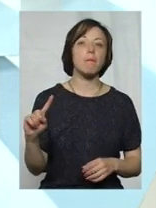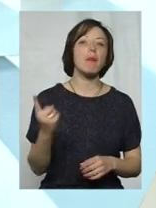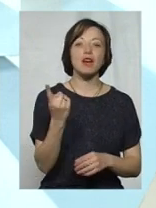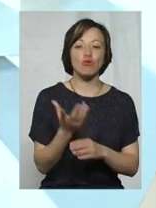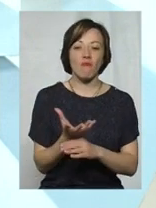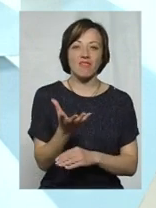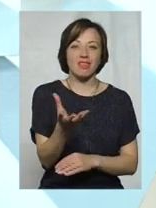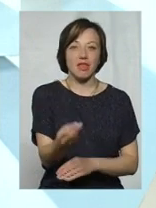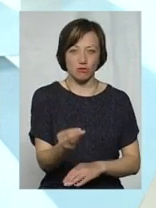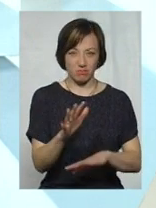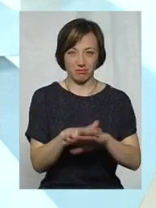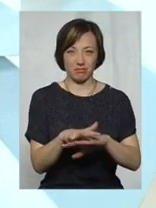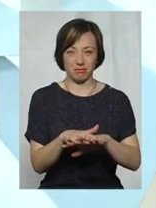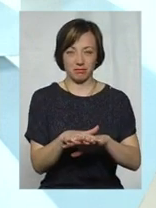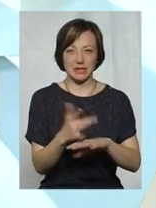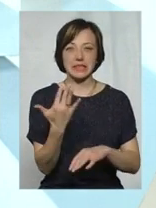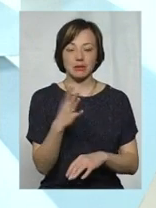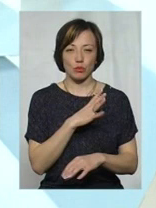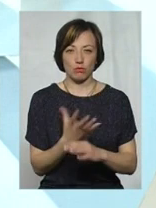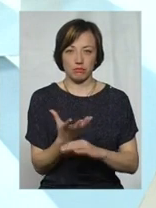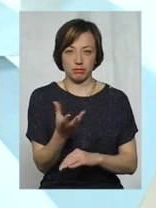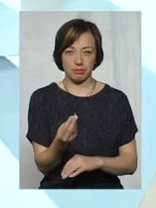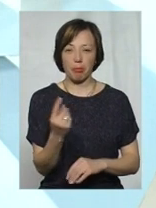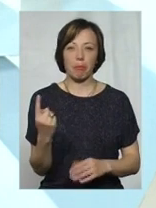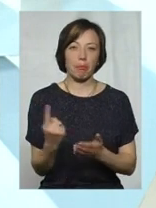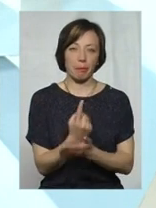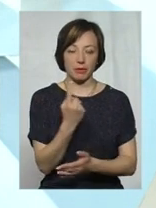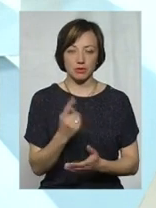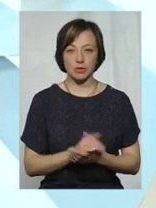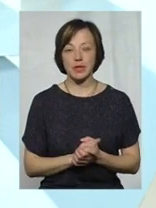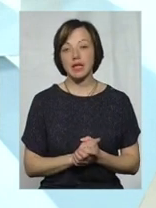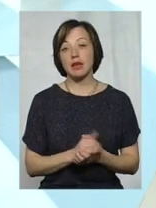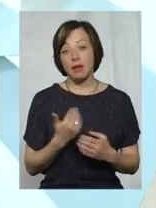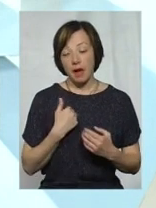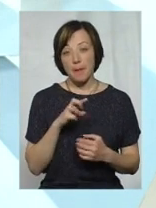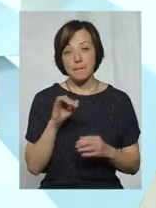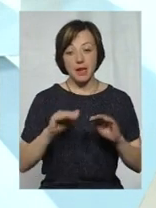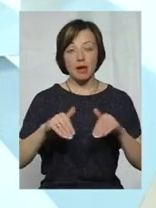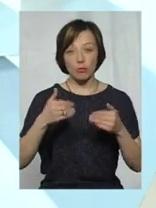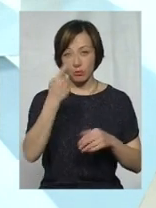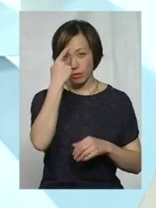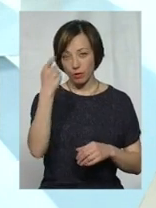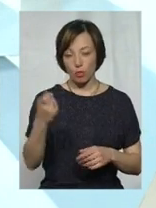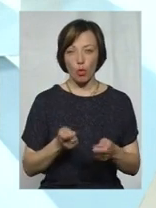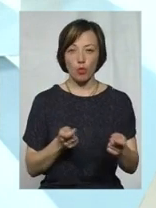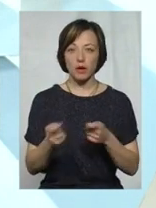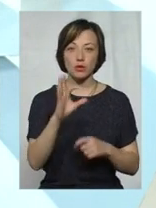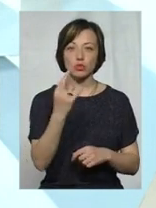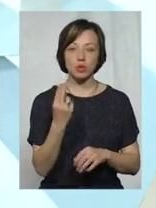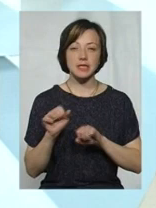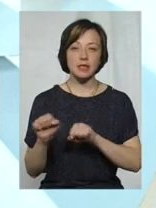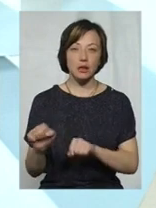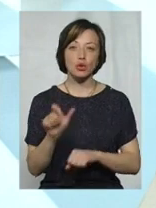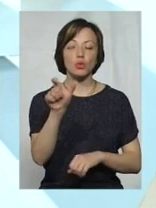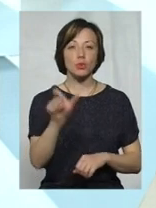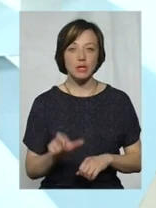внеску, суми першого внеску. Тому, ну, зазвичай я би рекомендував повідомити управління соціального захисту на сану про